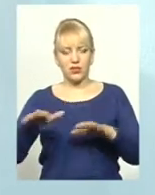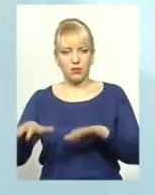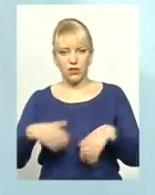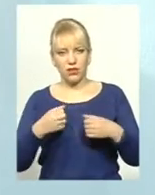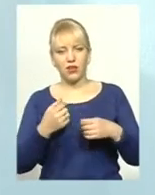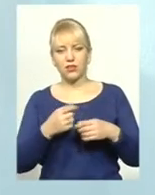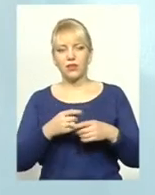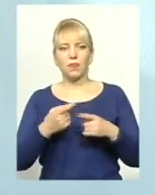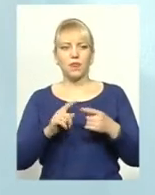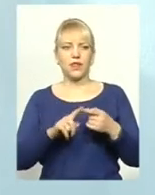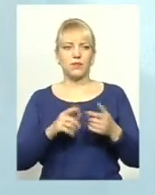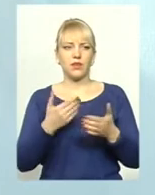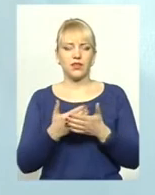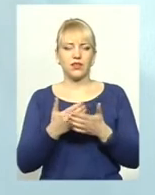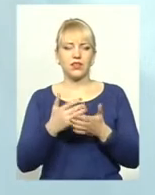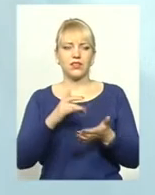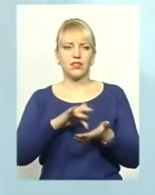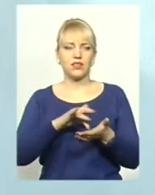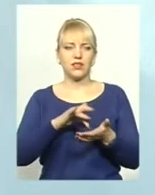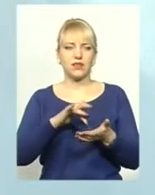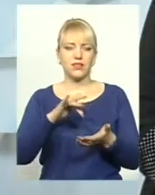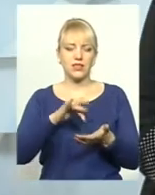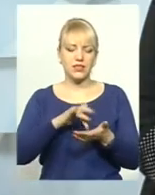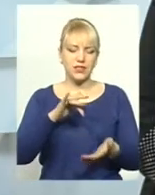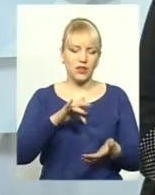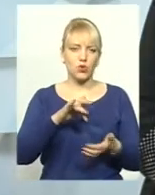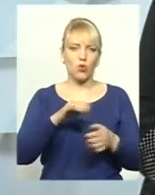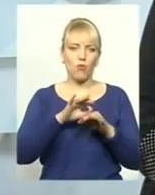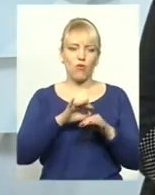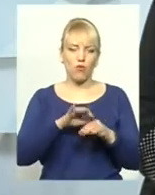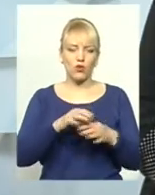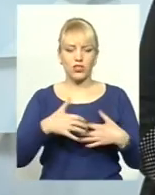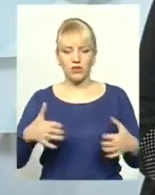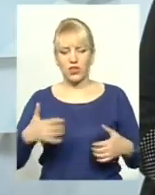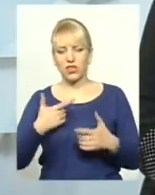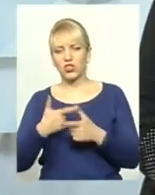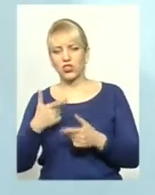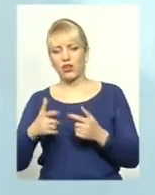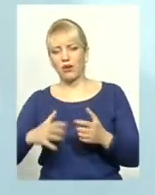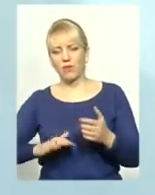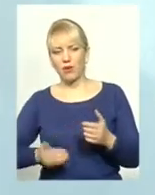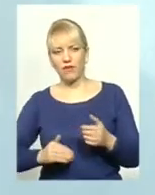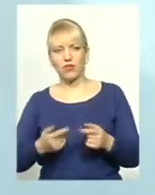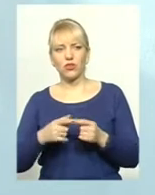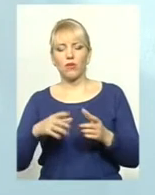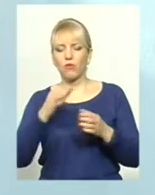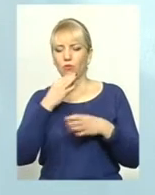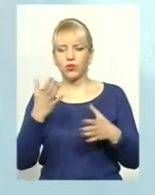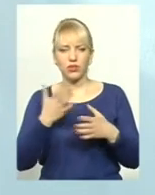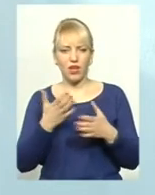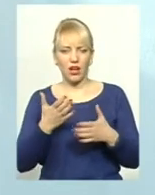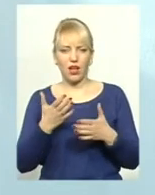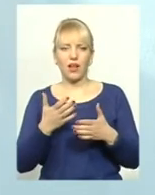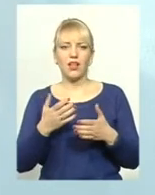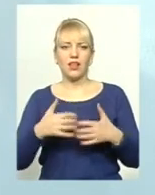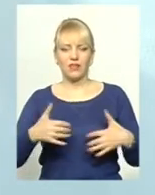просто з вулиці, з перетримки, з центру погодження, тварин, з нашого приватного виряту життя. Тобто, будь-яка тварина, ми їх виставляємо на німецький